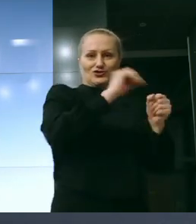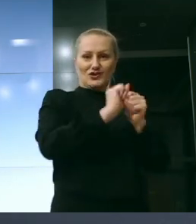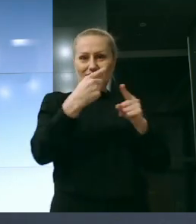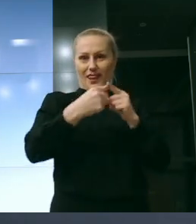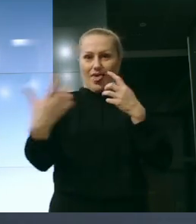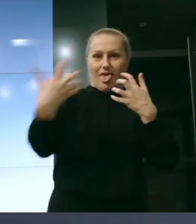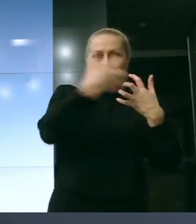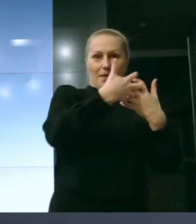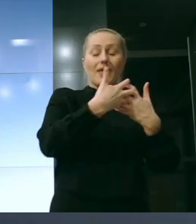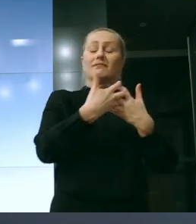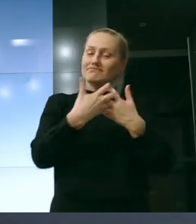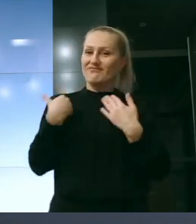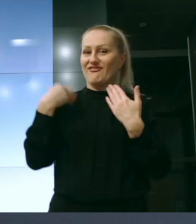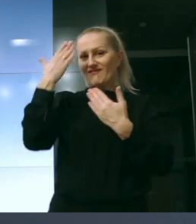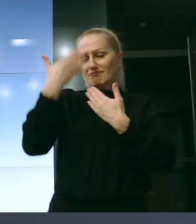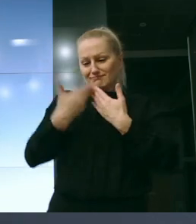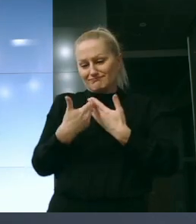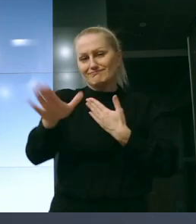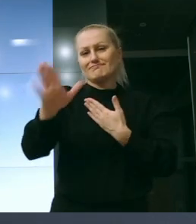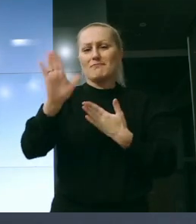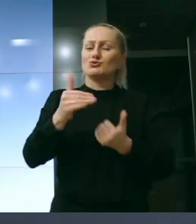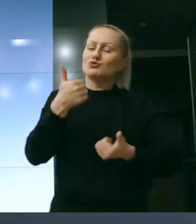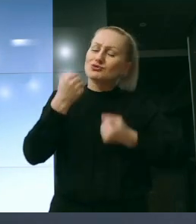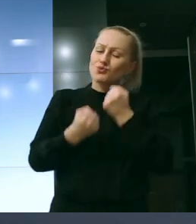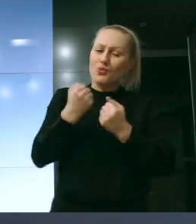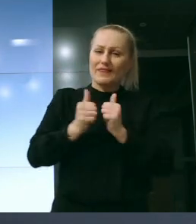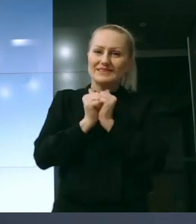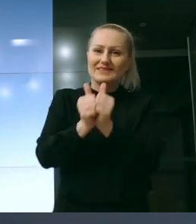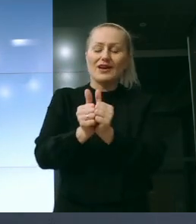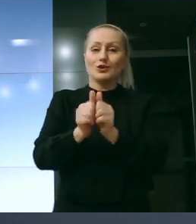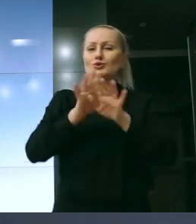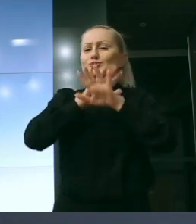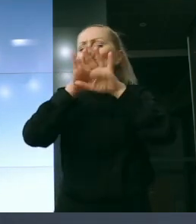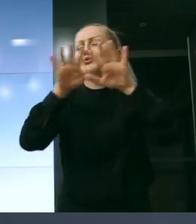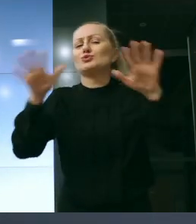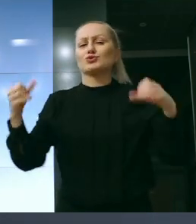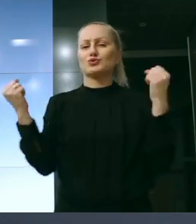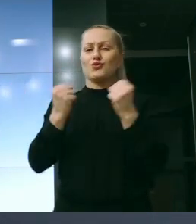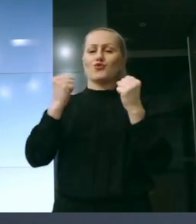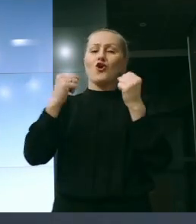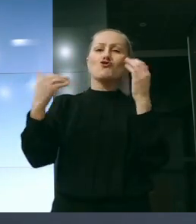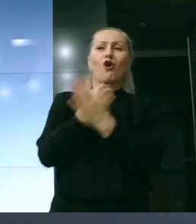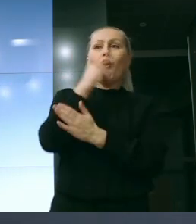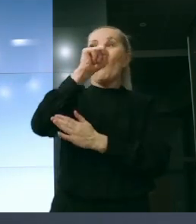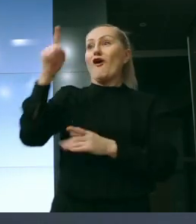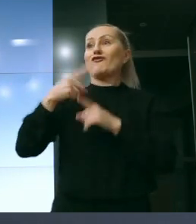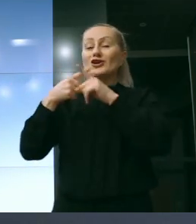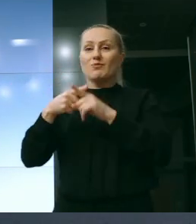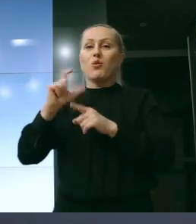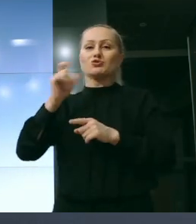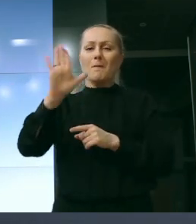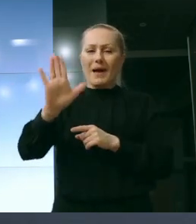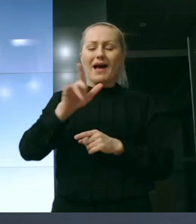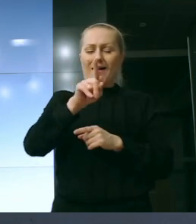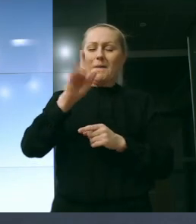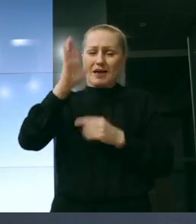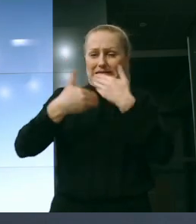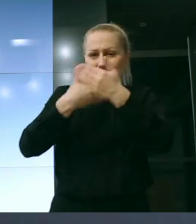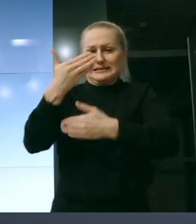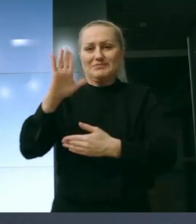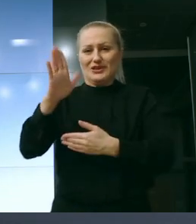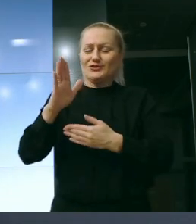Wiemy, że jesteśmy w przededniu ogromnych wyzwań, ogromnych wyzwań, lawiny kolejnych spółek, które będą się z tym mierzyły i jesteście Państwo